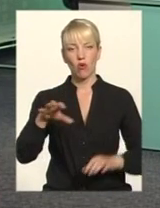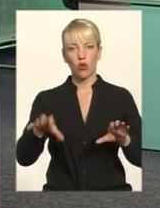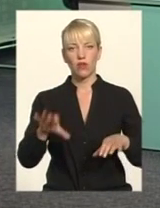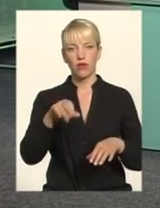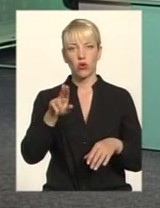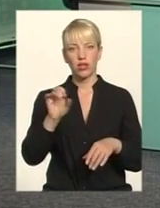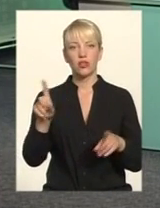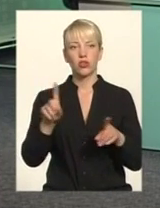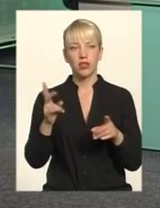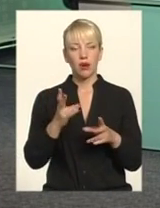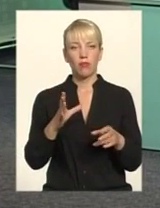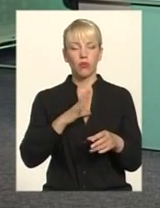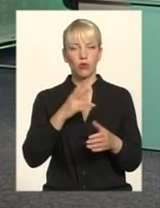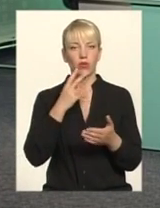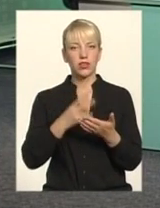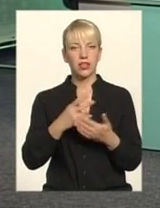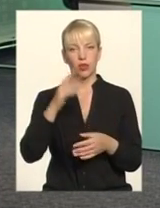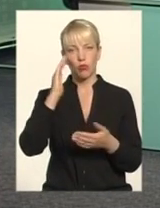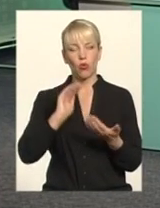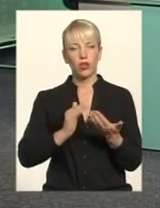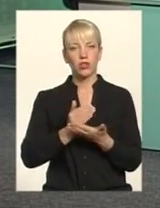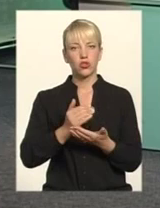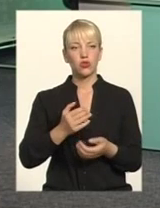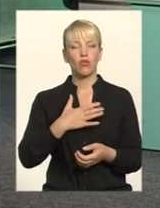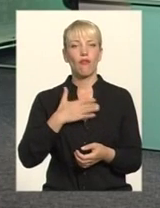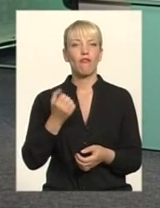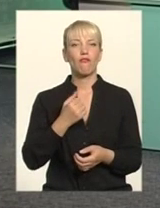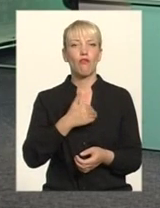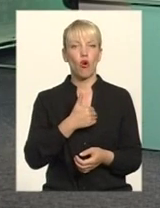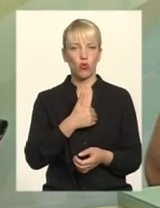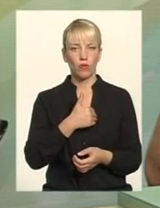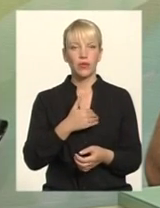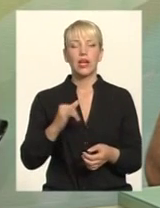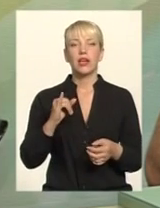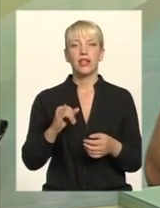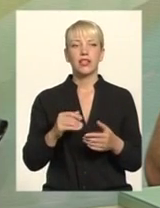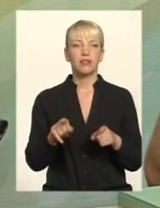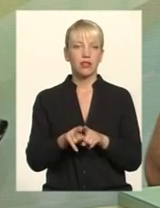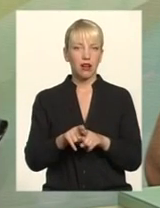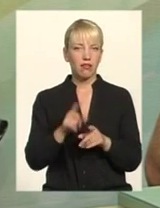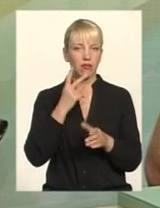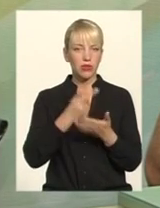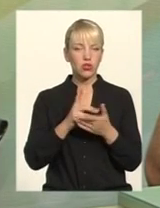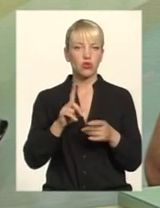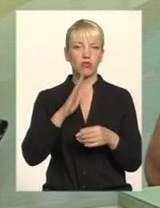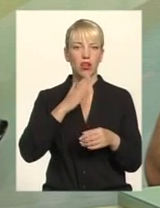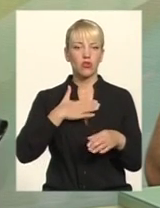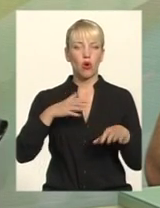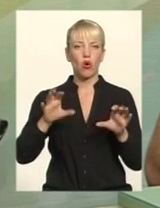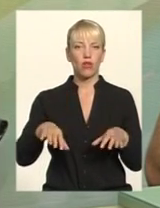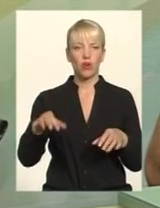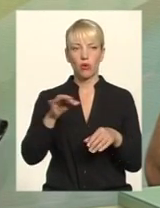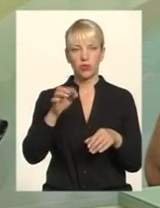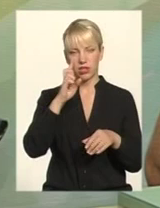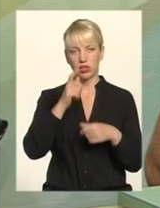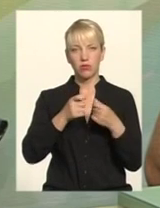політичну волю під час люстрації Ну і виглядає так, що у нашої голови обласної державної адміністрації цієї волі